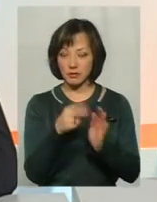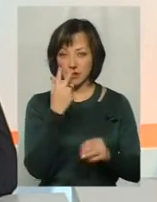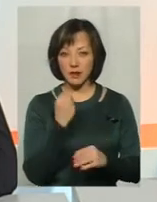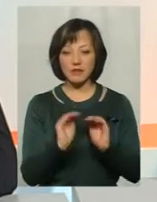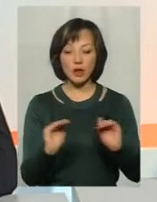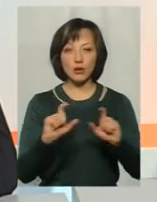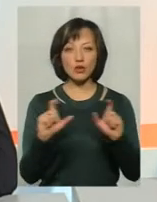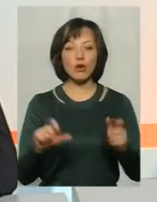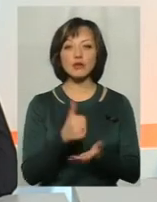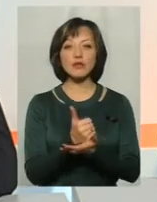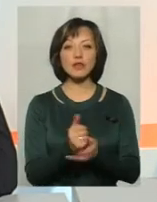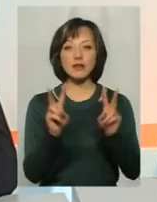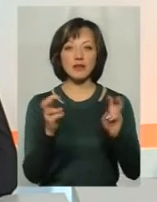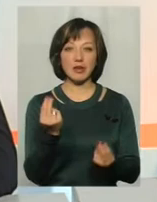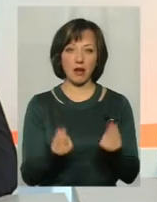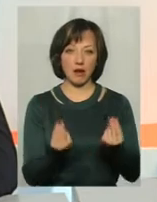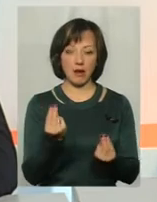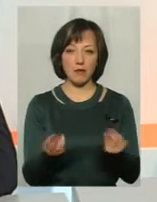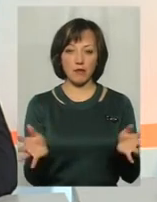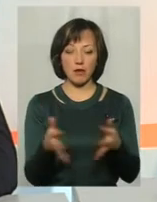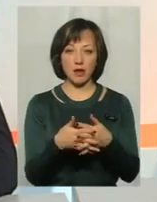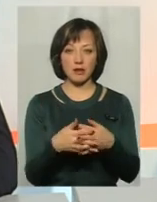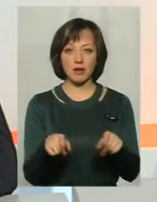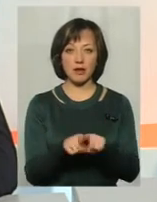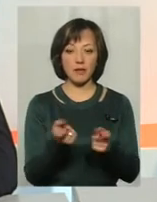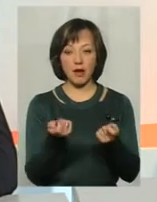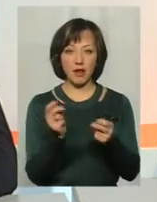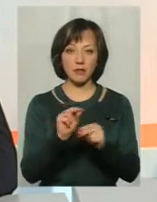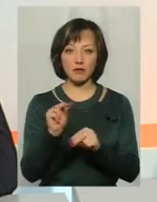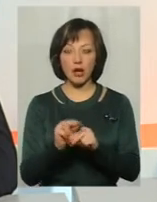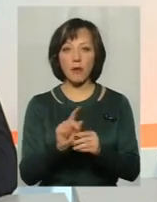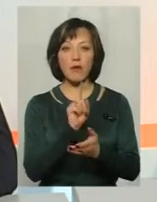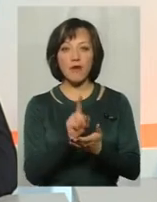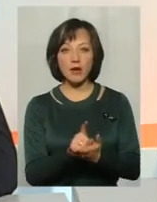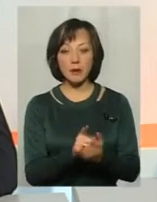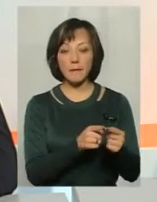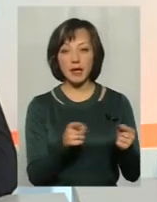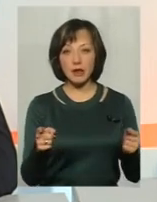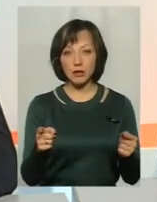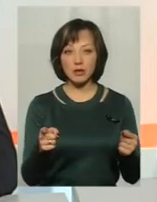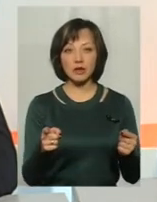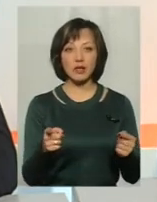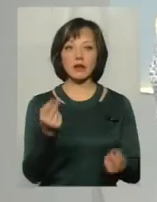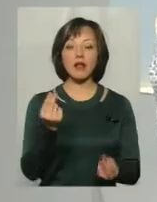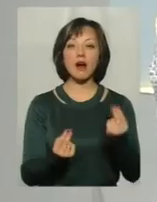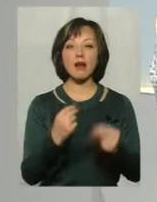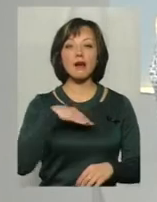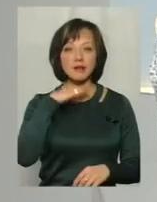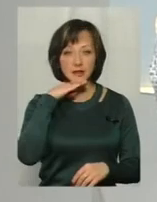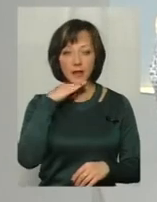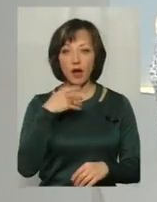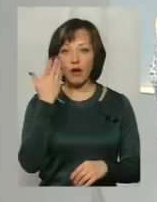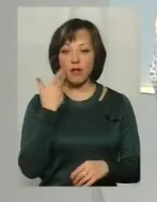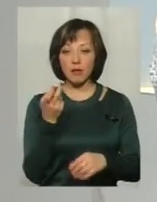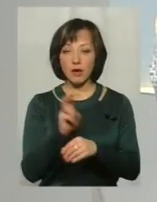основний вид їхньої діяльності – це гра, поєднана з таким маленьким навчанням. Вони повинні в той період, такий термін є, награтися. Бо коли вони